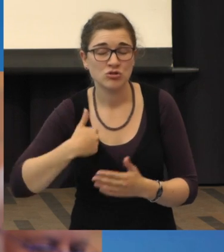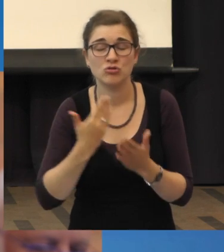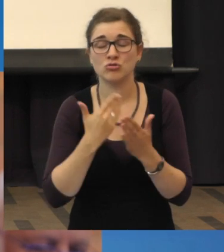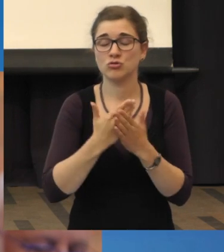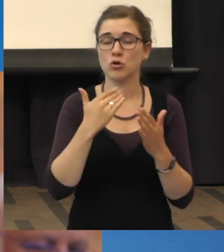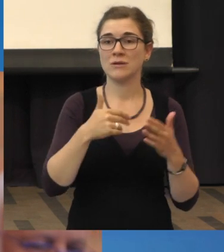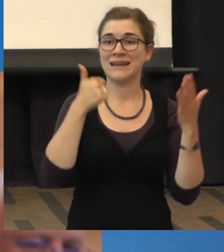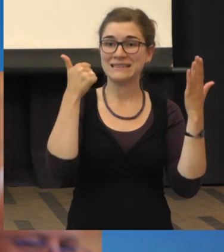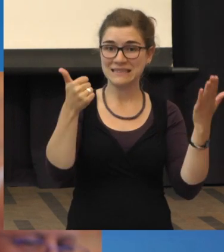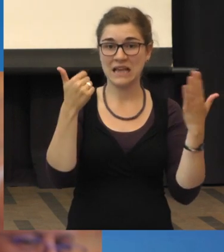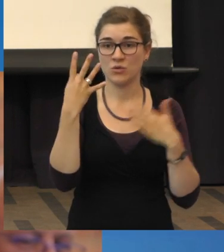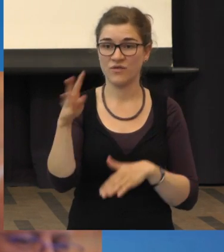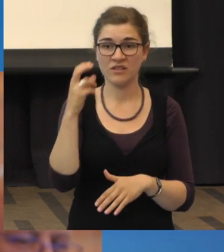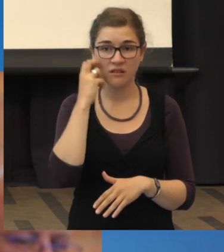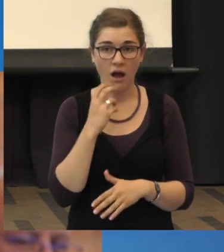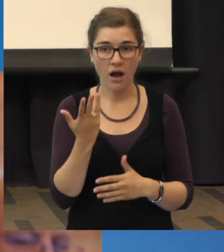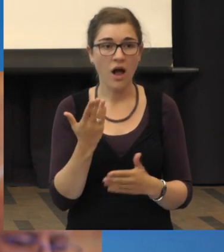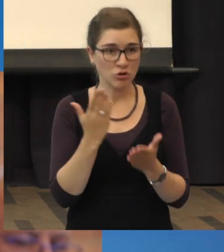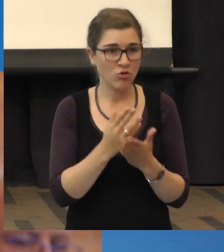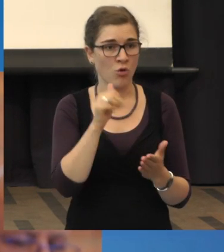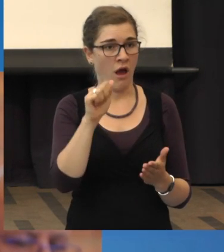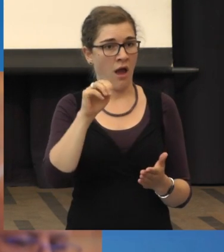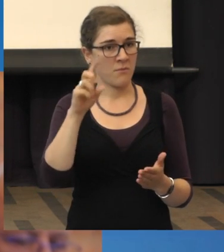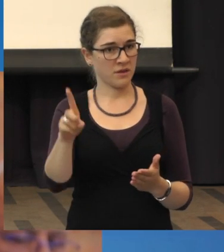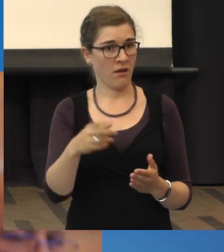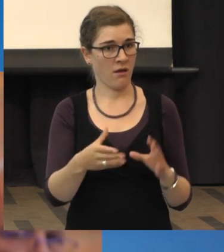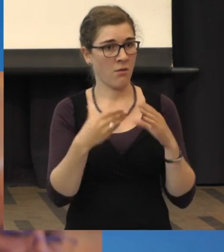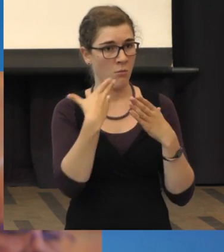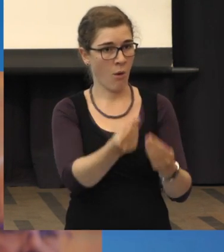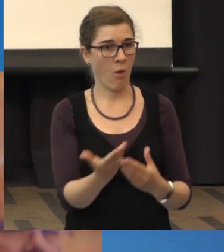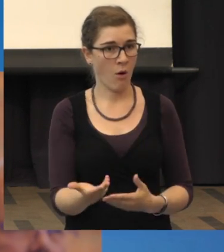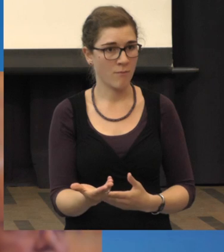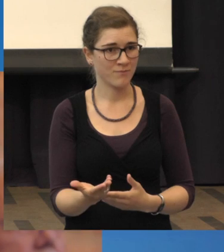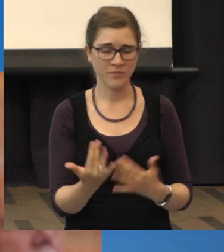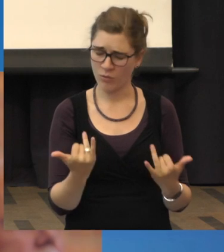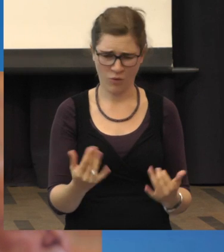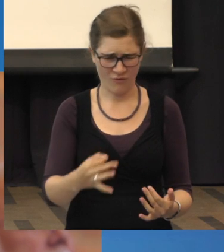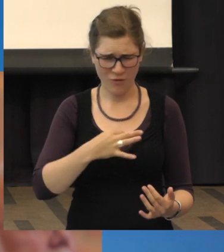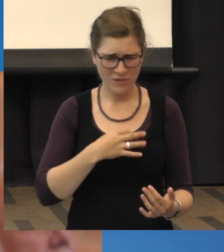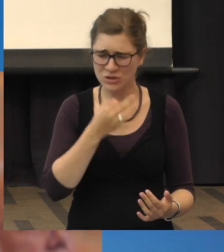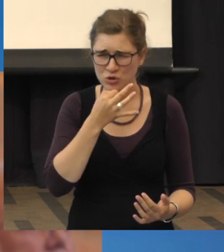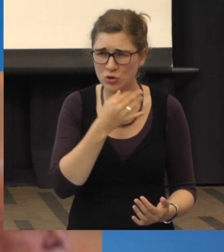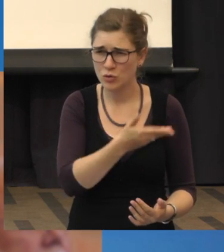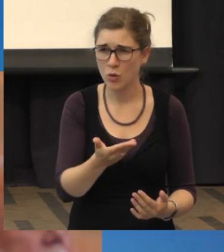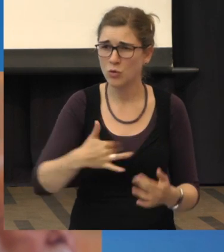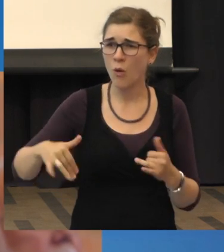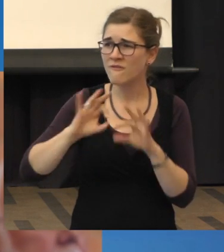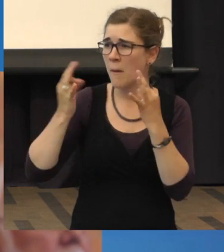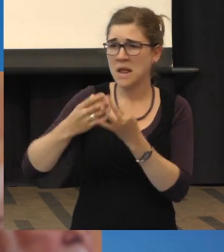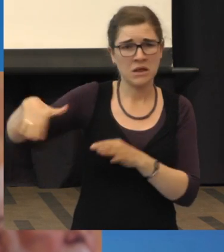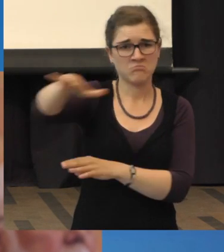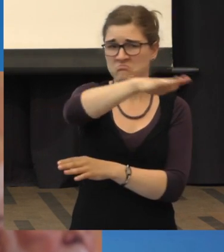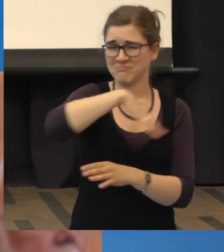und das ist für mich kein Alter. Das ist das Erste, obwohl es auch in der ganzen Familie, im ganzen Umkreis diese Krankheit nicht gibt.